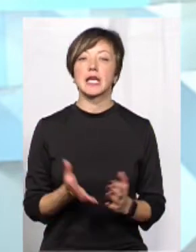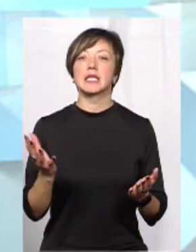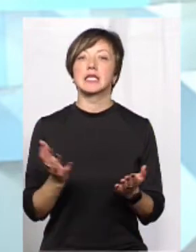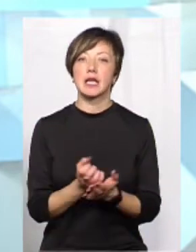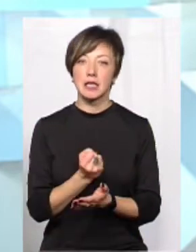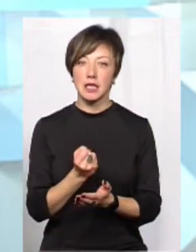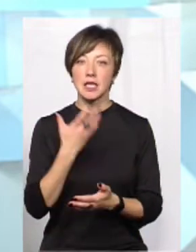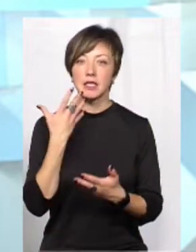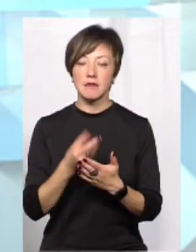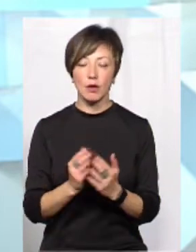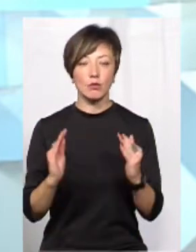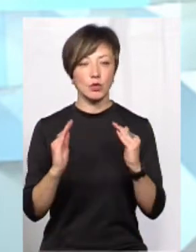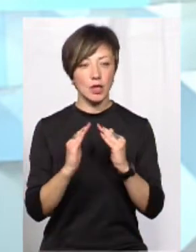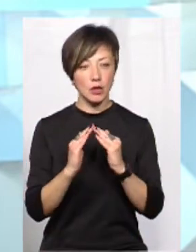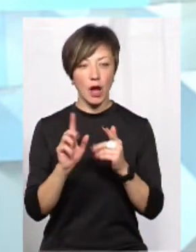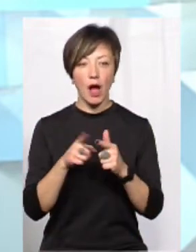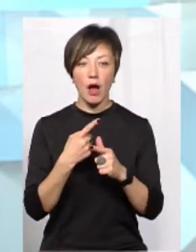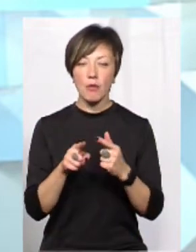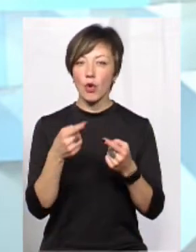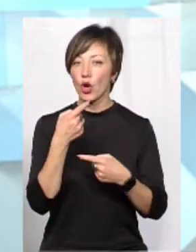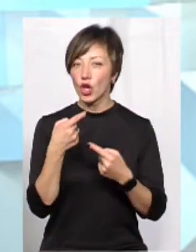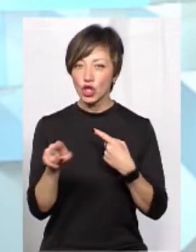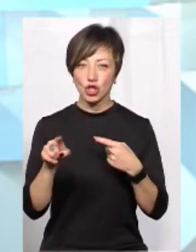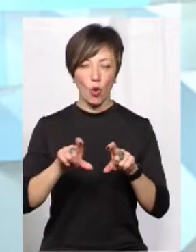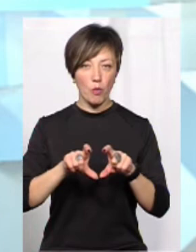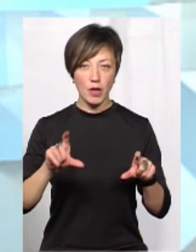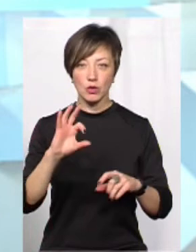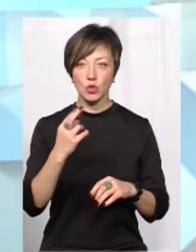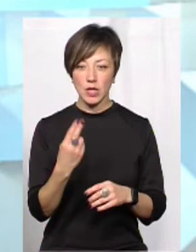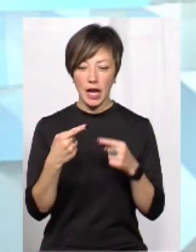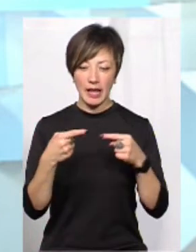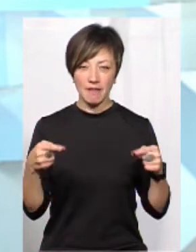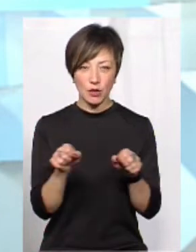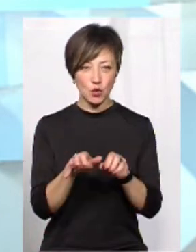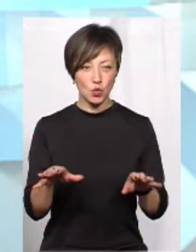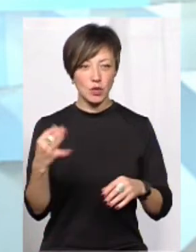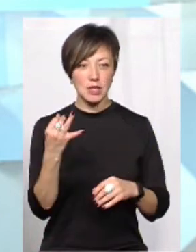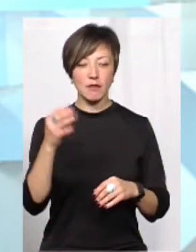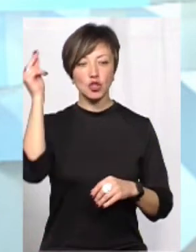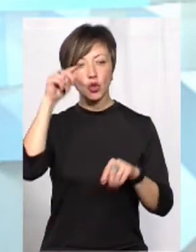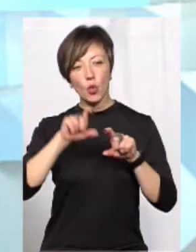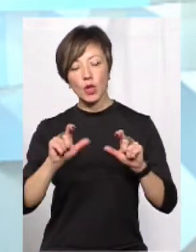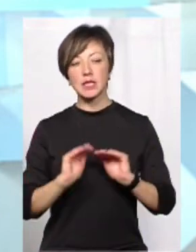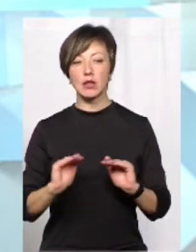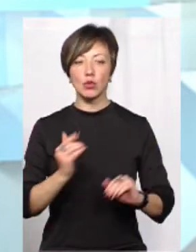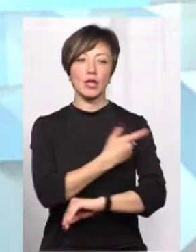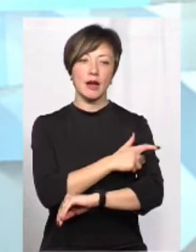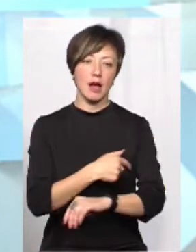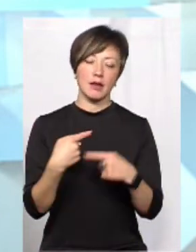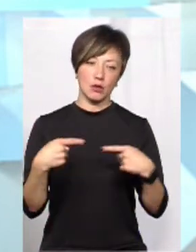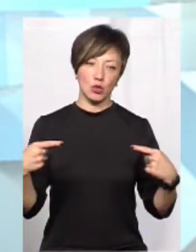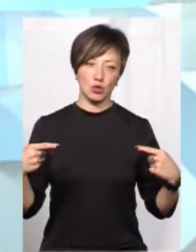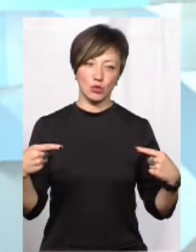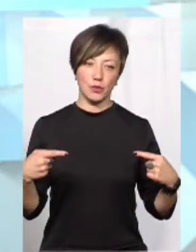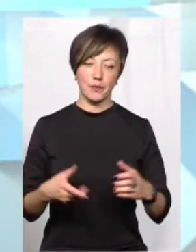Знайти свій будинок або будь-які інші об'єкти соціальної інфраструктури, які цікавлять школа, садочок, лікарня тощо.